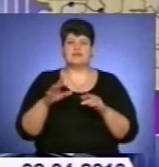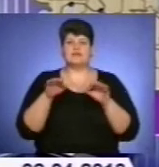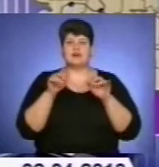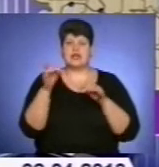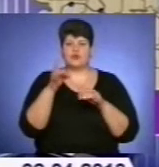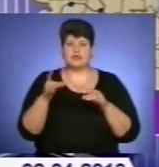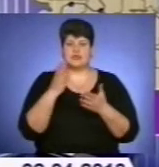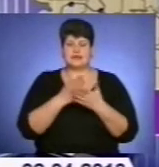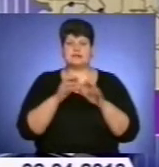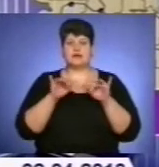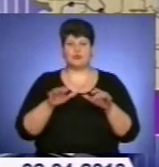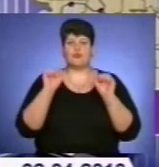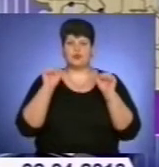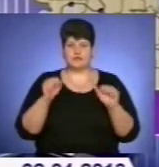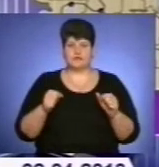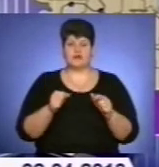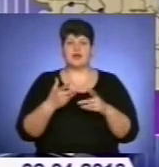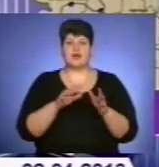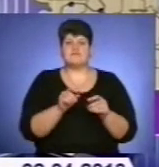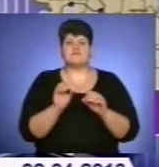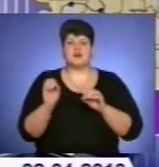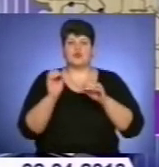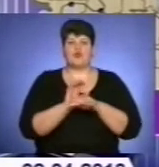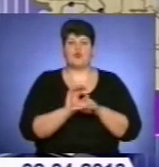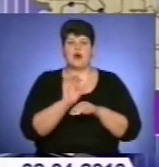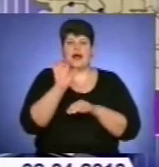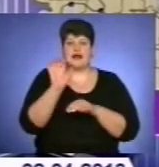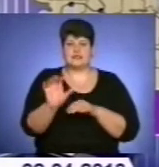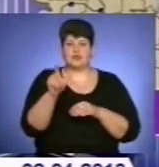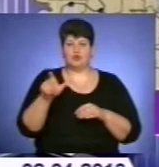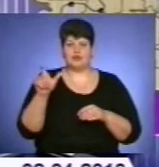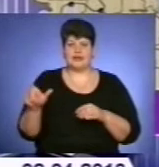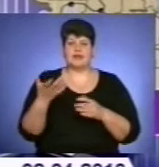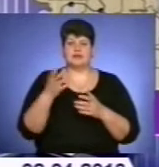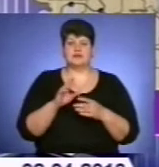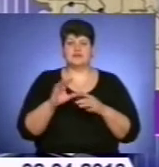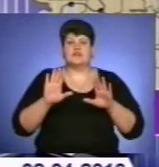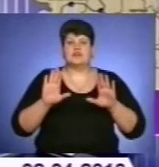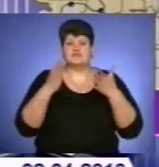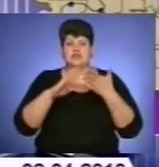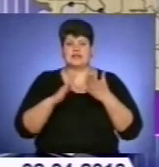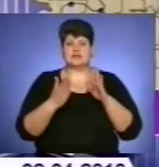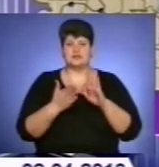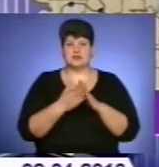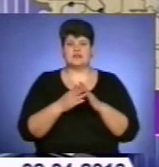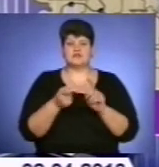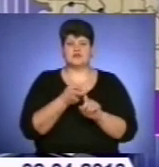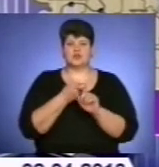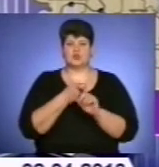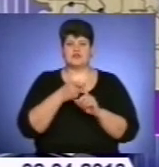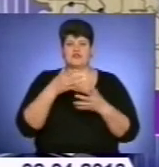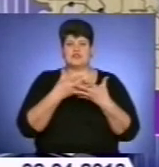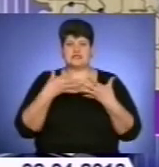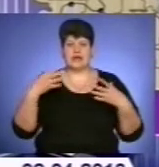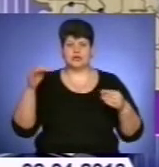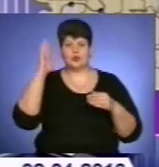щодо можливої евакуації та відселення жителів району в разі навстання надзвичайної ситуації в ході весняної повинні. В кожному із